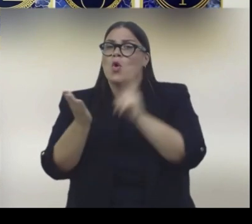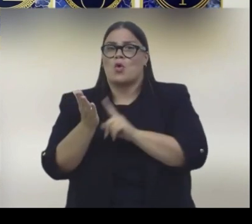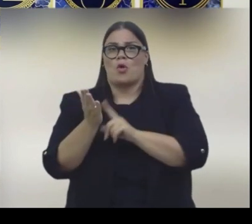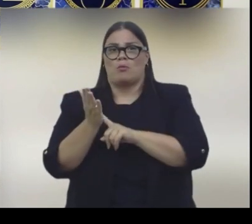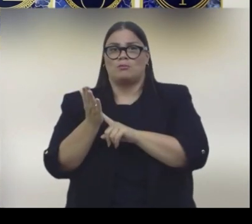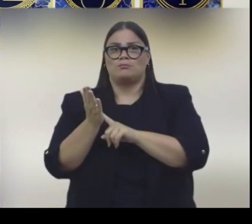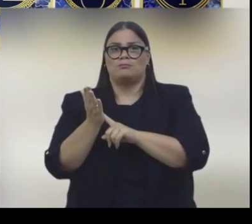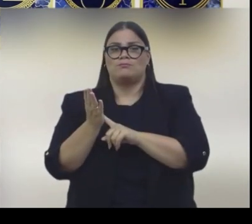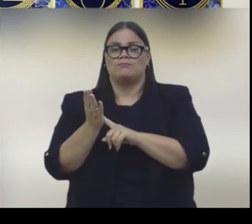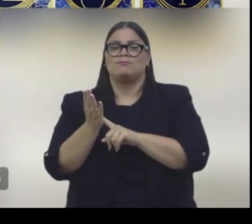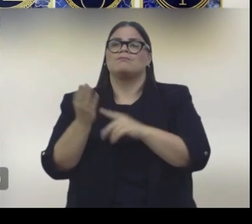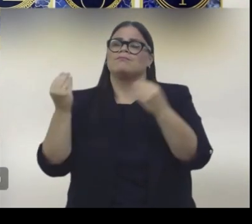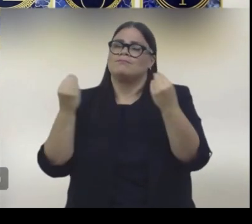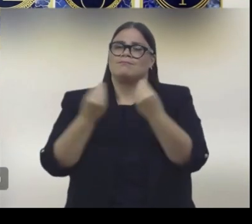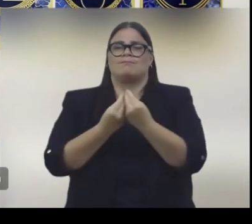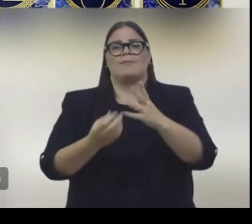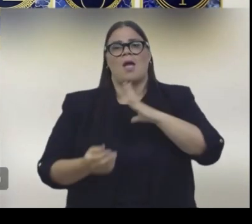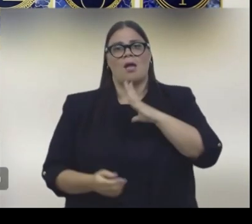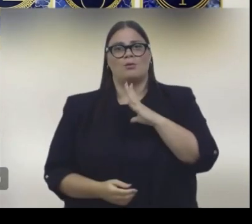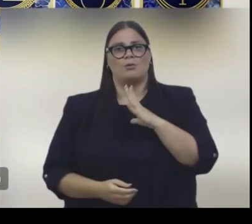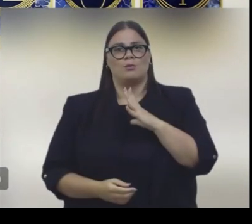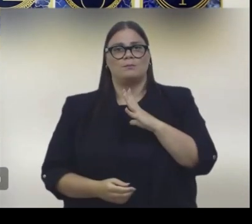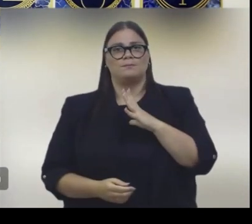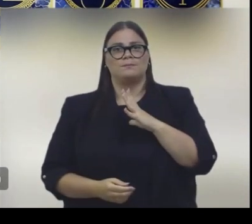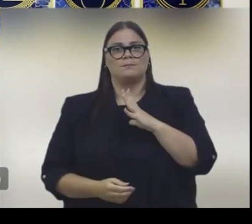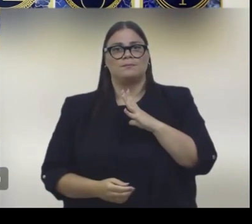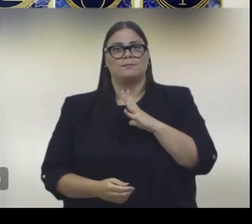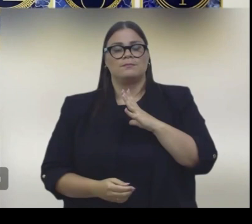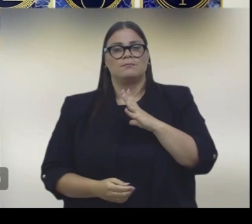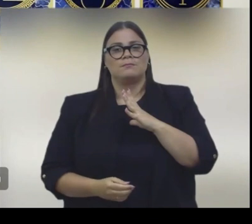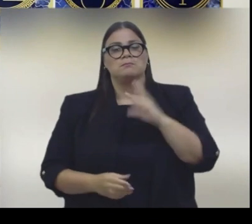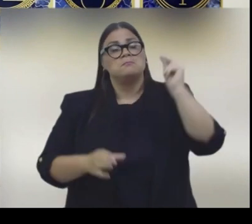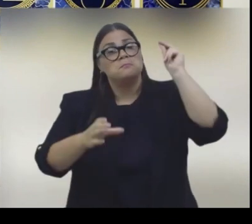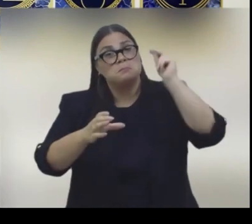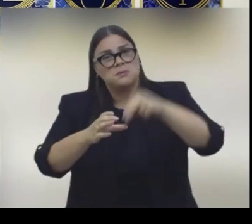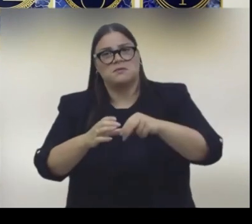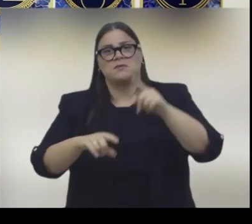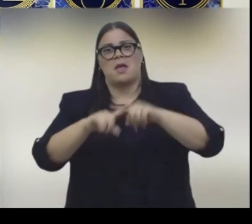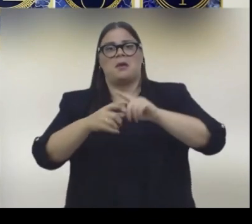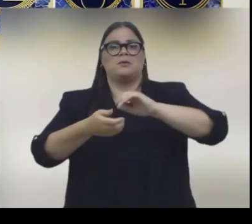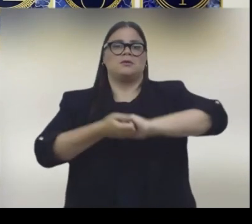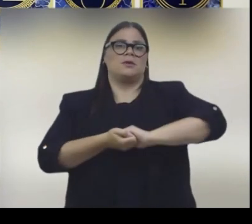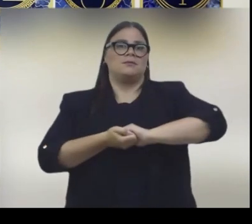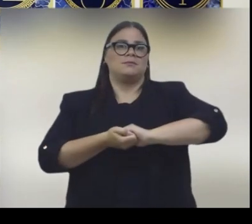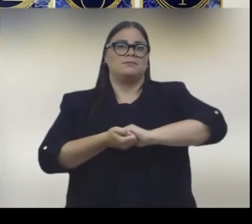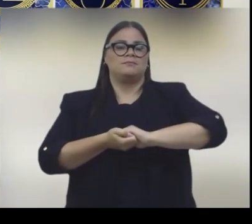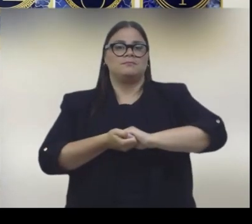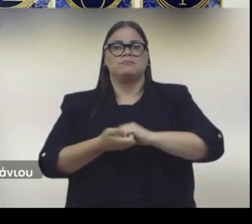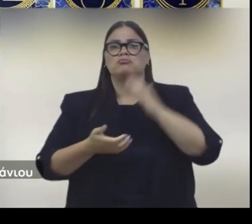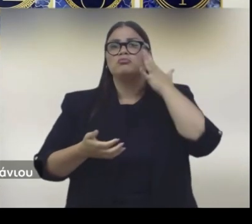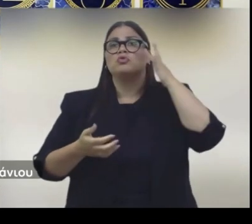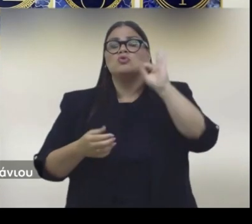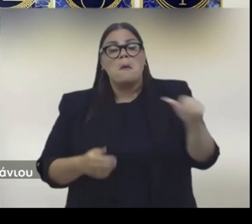αρχών και νόμων της ίδιας της φυσιολογίας του ανθρώπου. Ψηφίζεις Ελλήνων Συνέλευσης